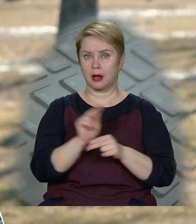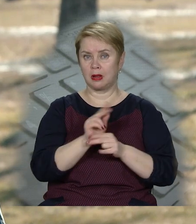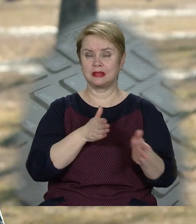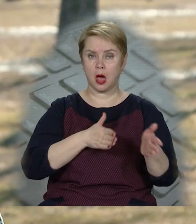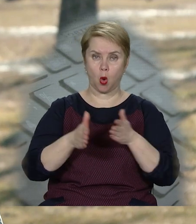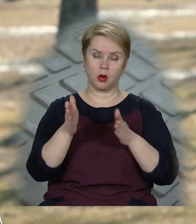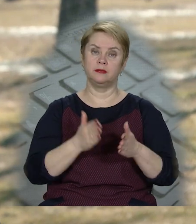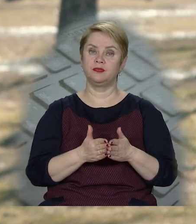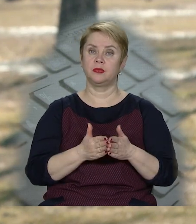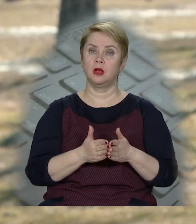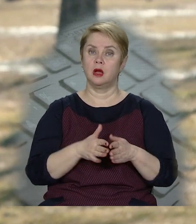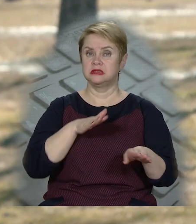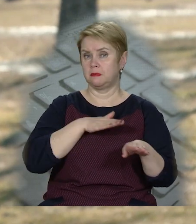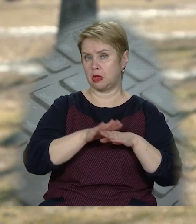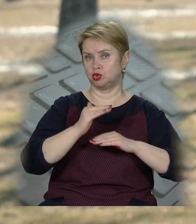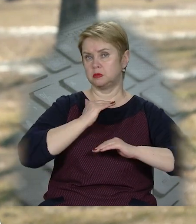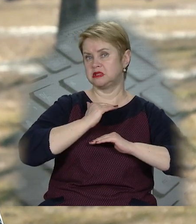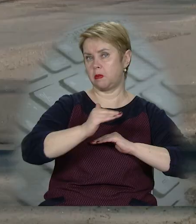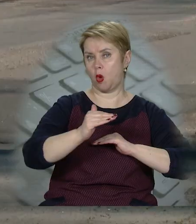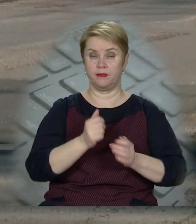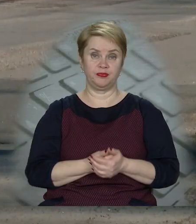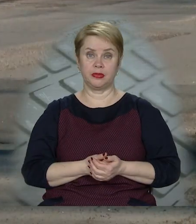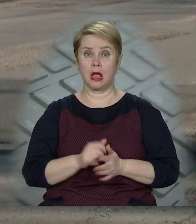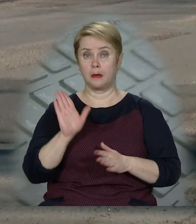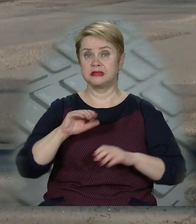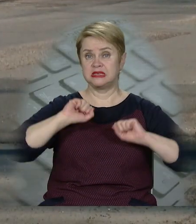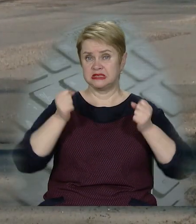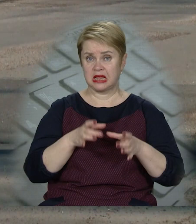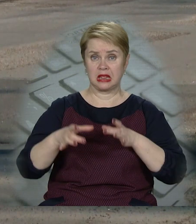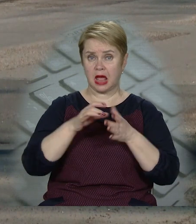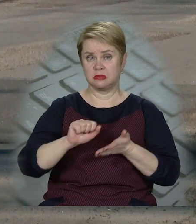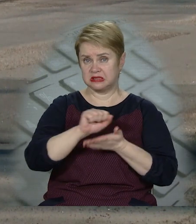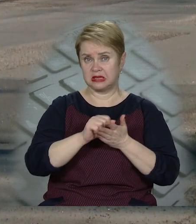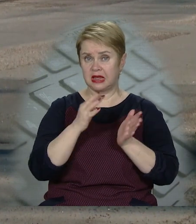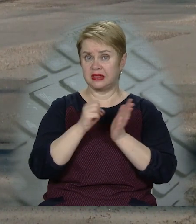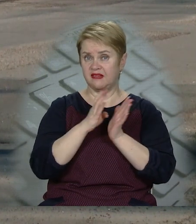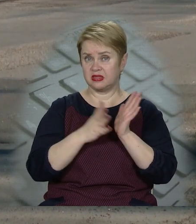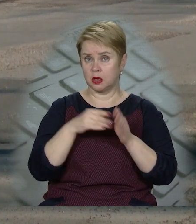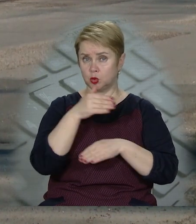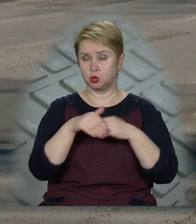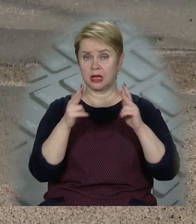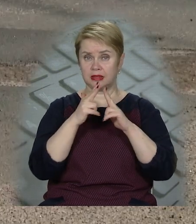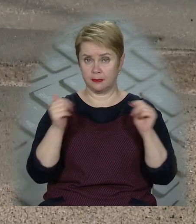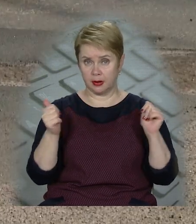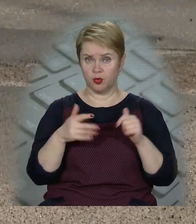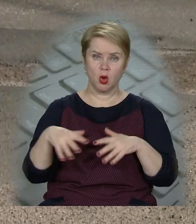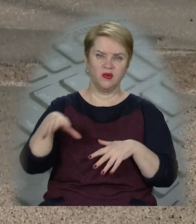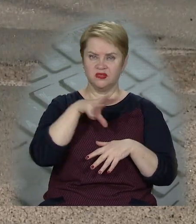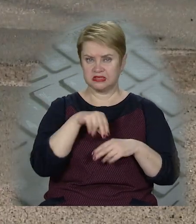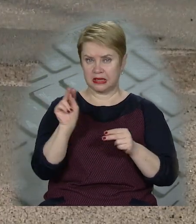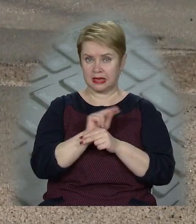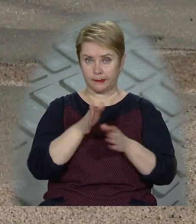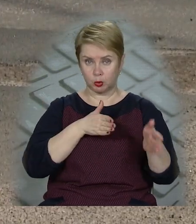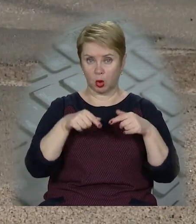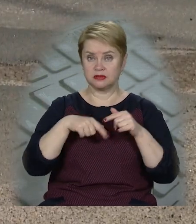ремонту дорог, тобто сплошним слоєм по всьому місті. Після зими ями залатали вже на 19 вулицях Дніпра. Усього